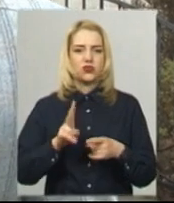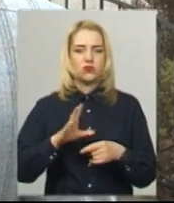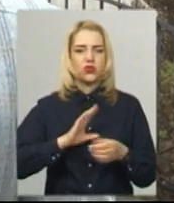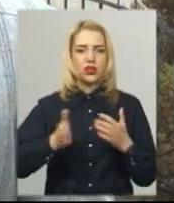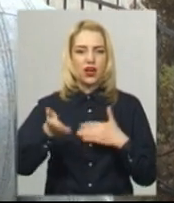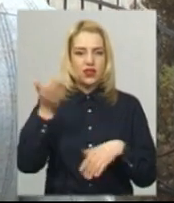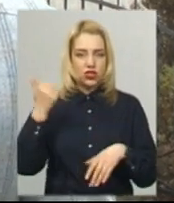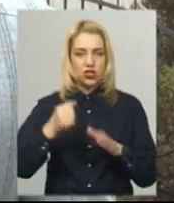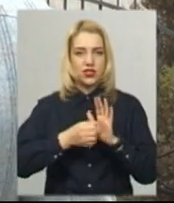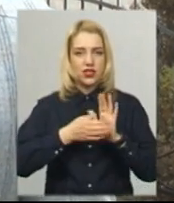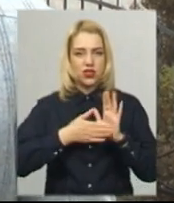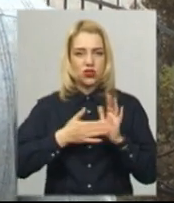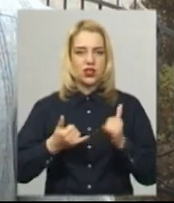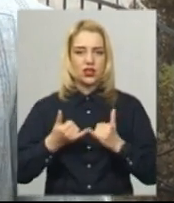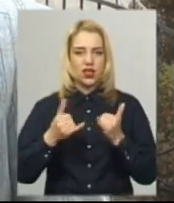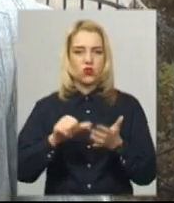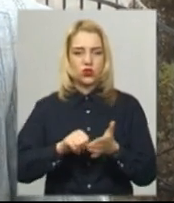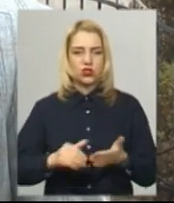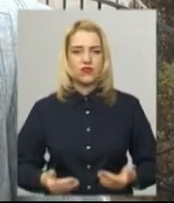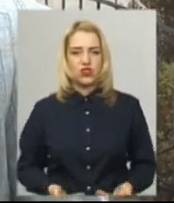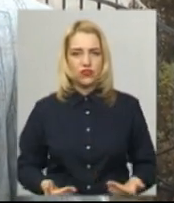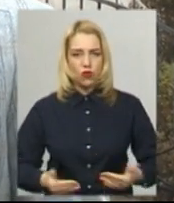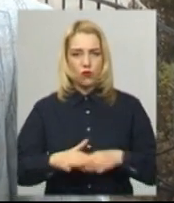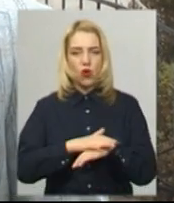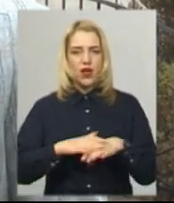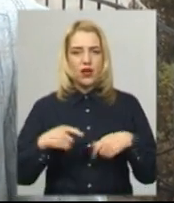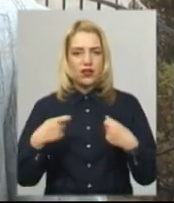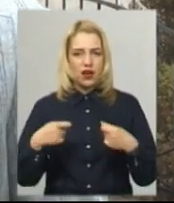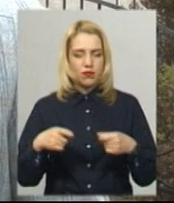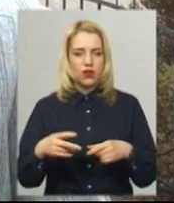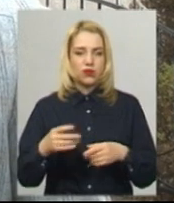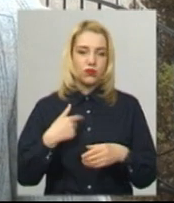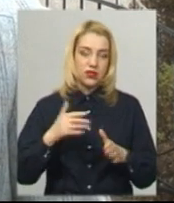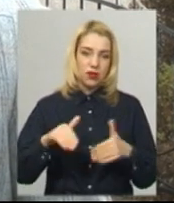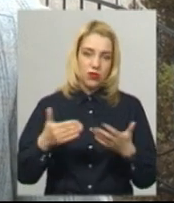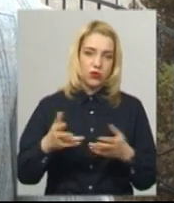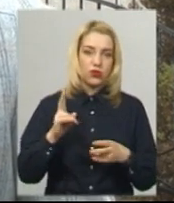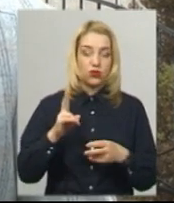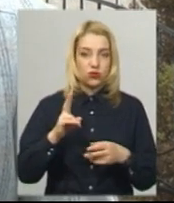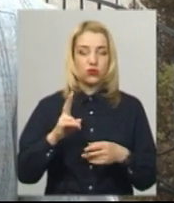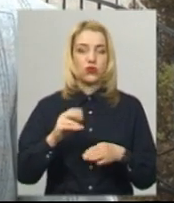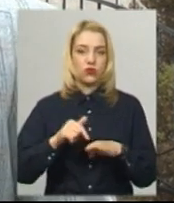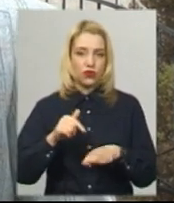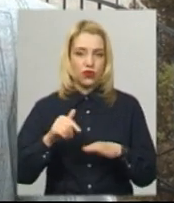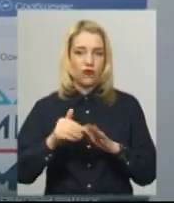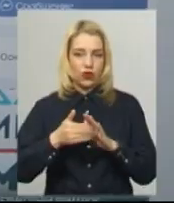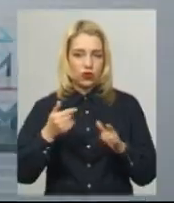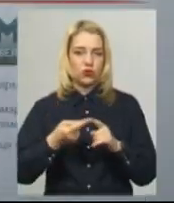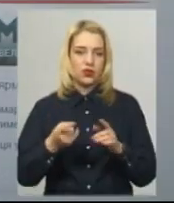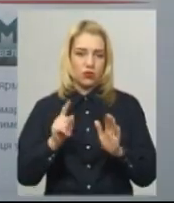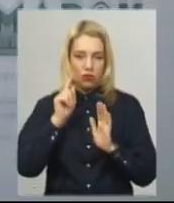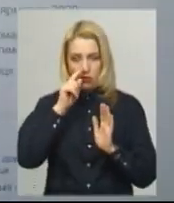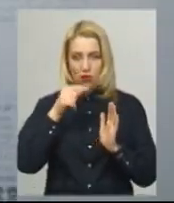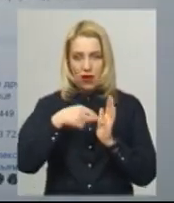зареєстровані для участі у живому ярмарку, ми їм запропонували, як їм ця ідея. Ті, хто відгукнулися, звісно, відразу попали в цей ярмарок.